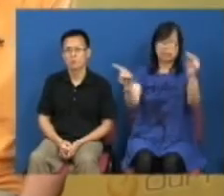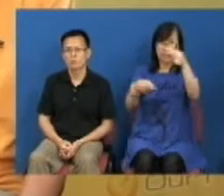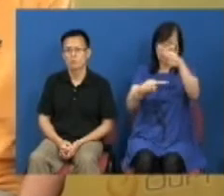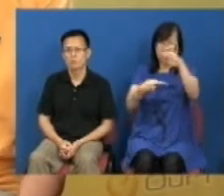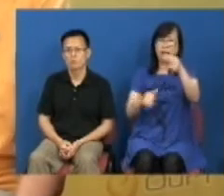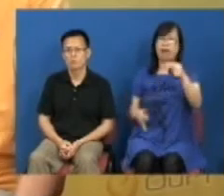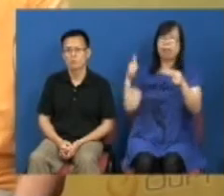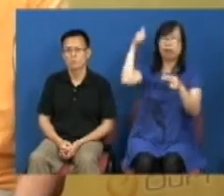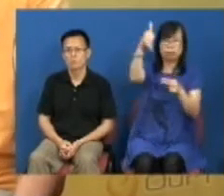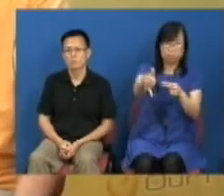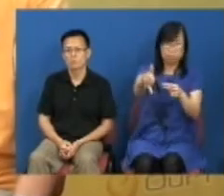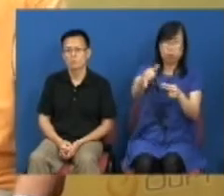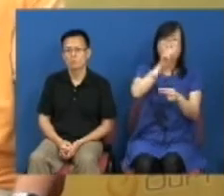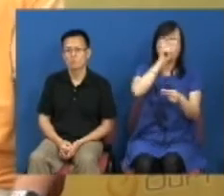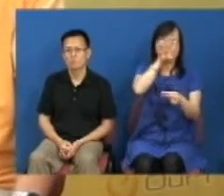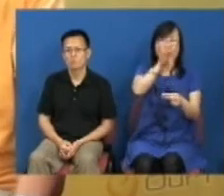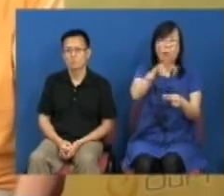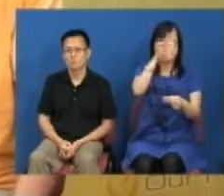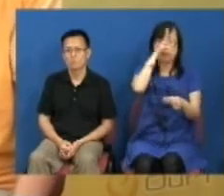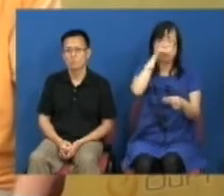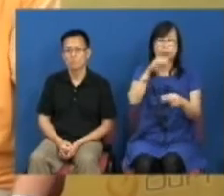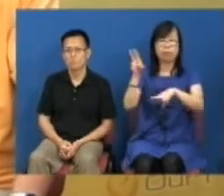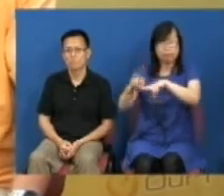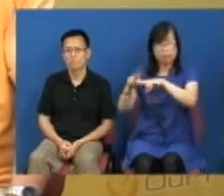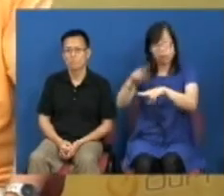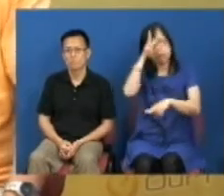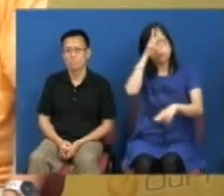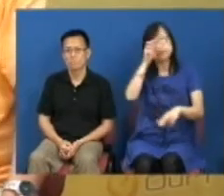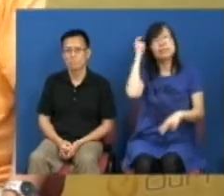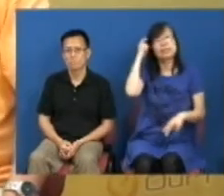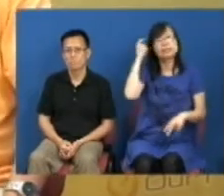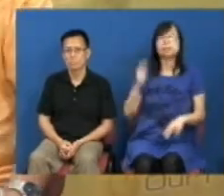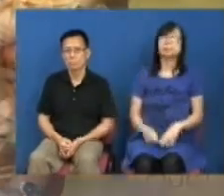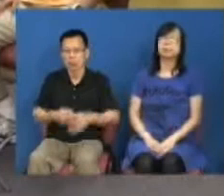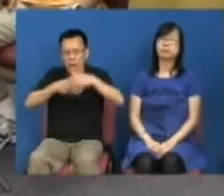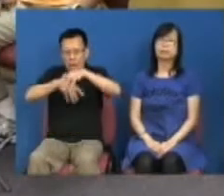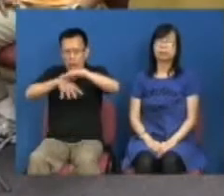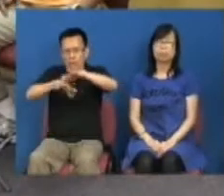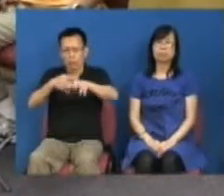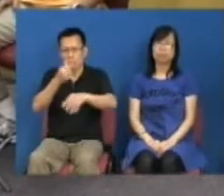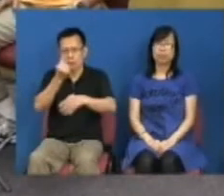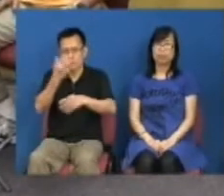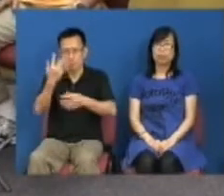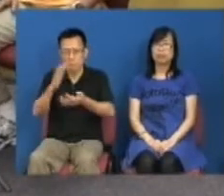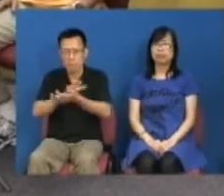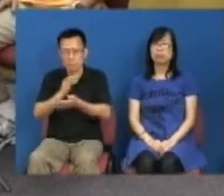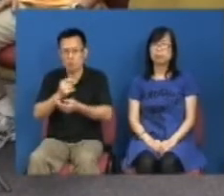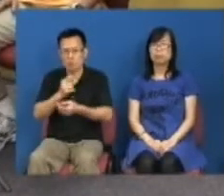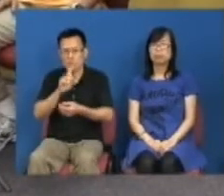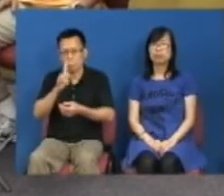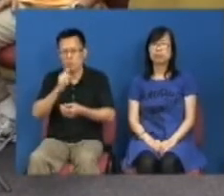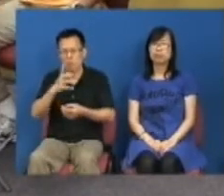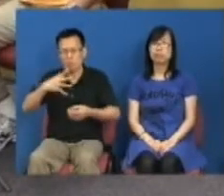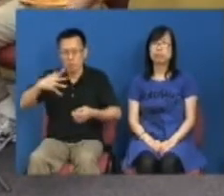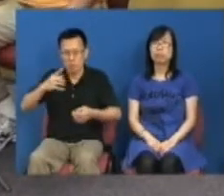走出来去告诉特区政府以及中央政府走到十多年了有什么真的可以争取